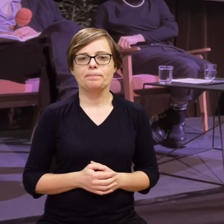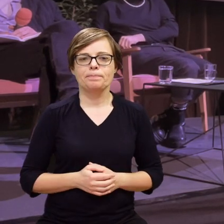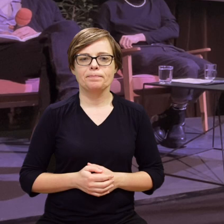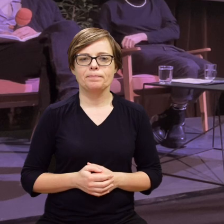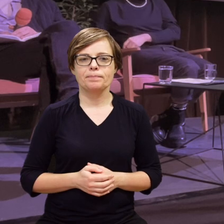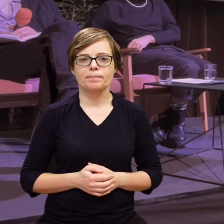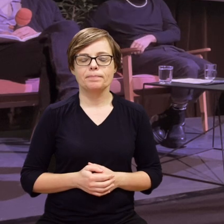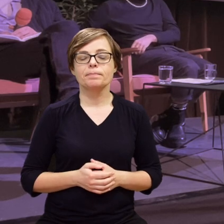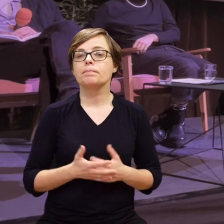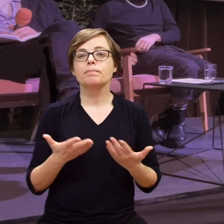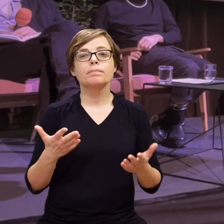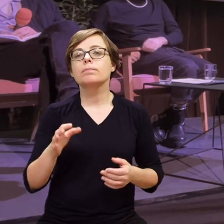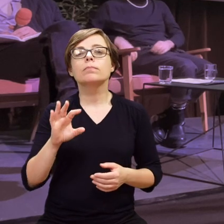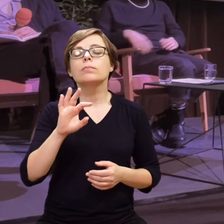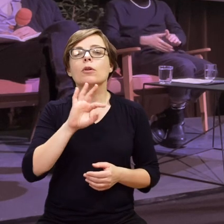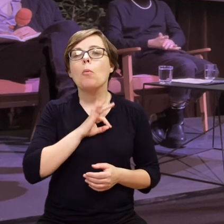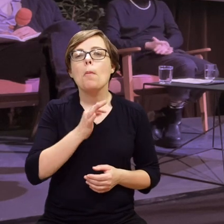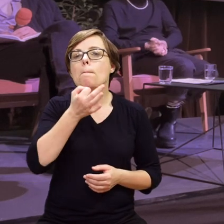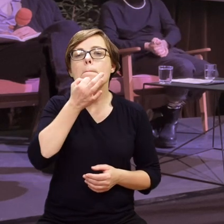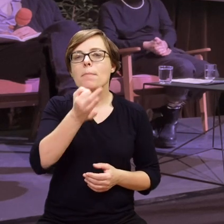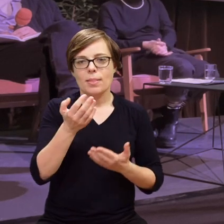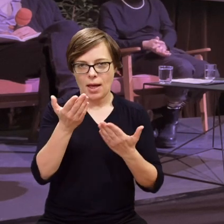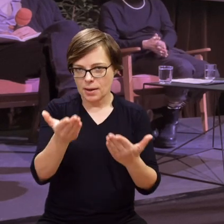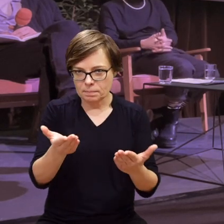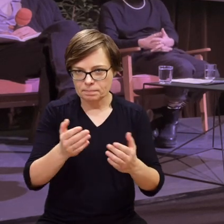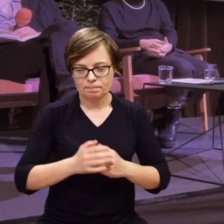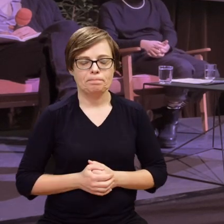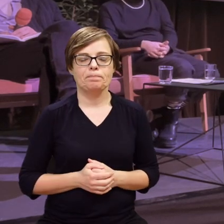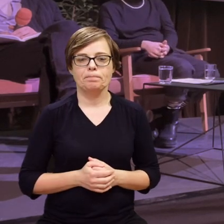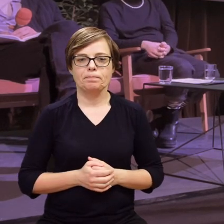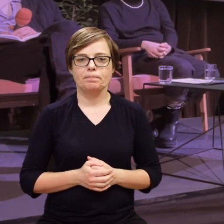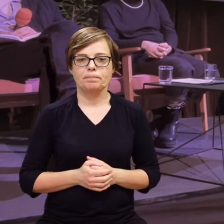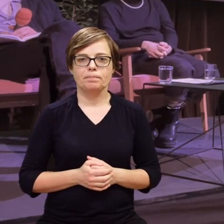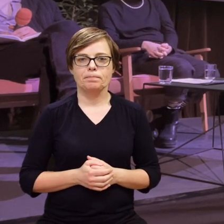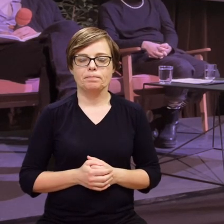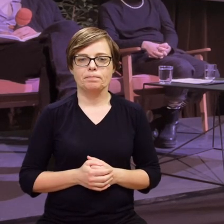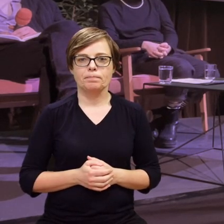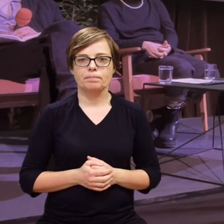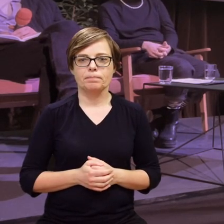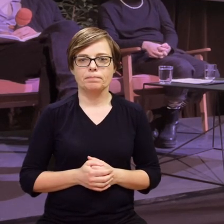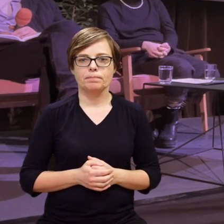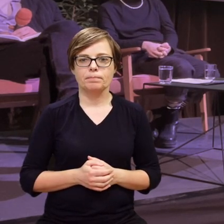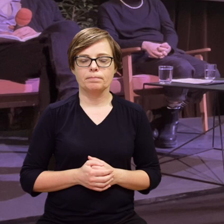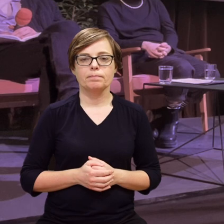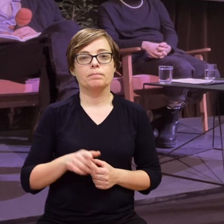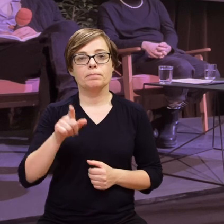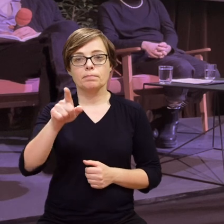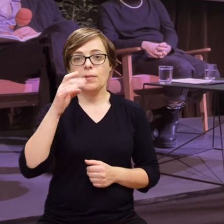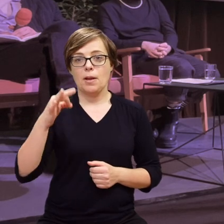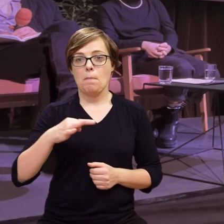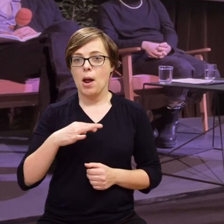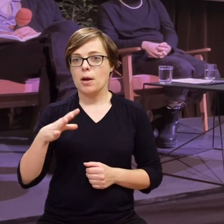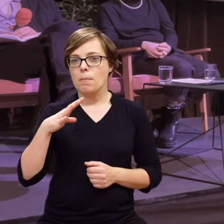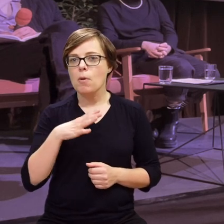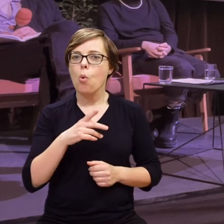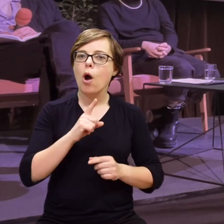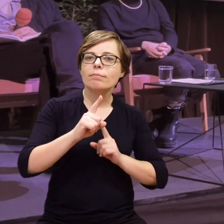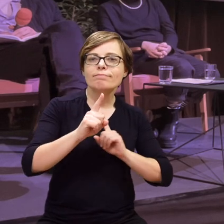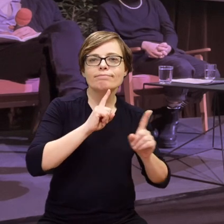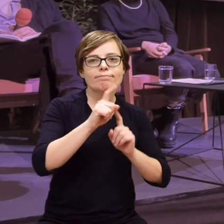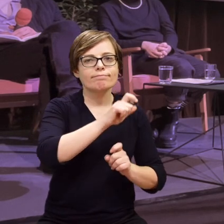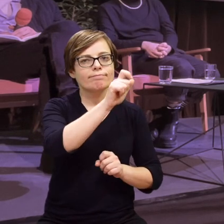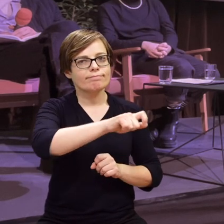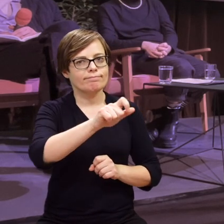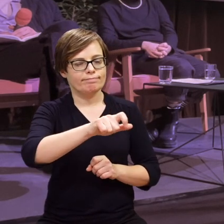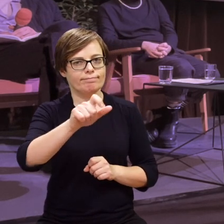i moje pytanie do Pani Anny jest takie. Czy, gdy Pani rozmawiała ze swoimi